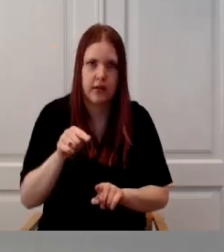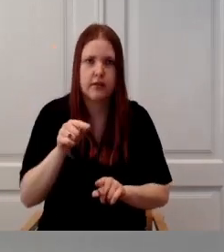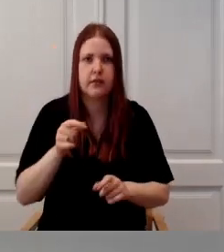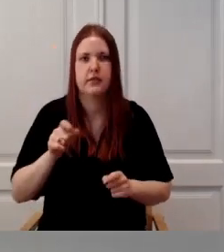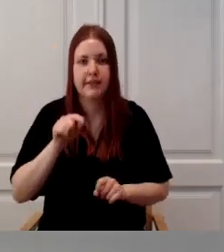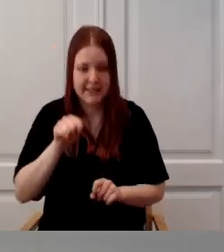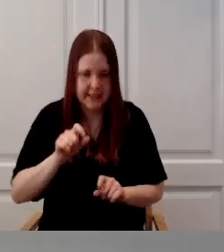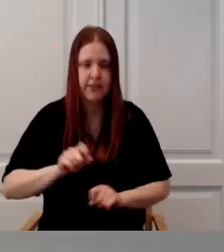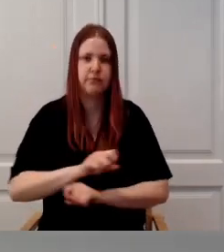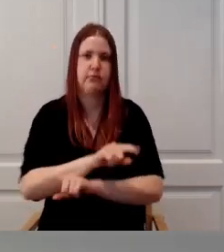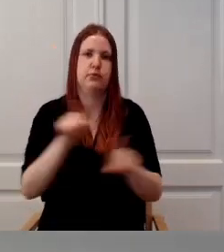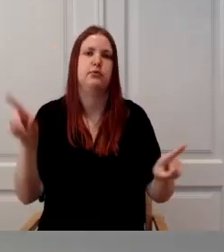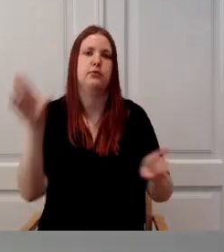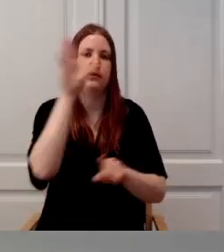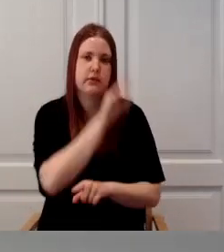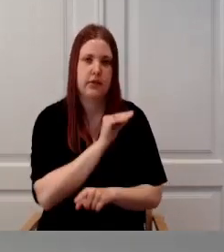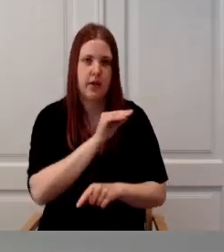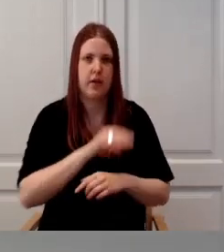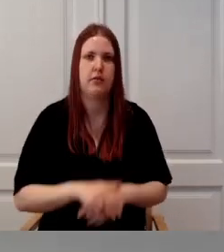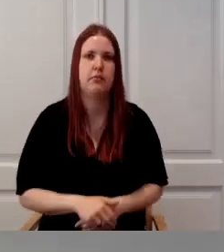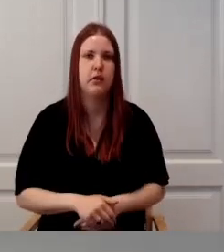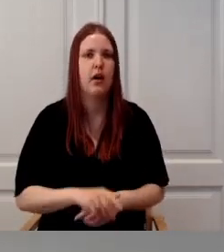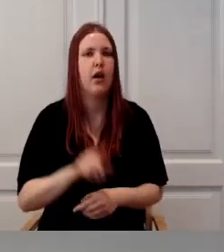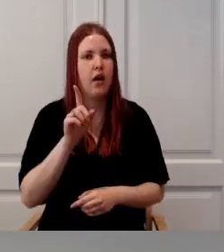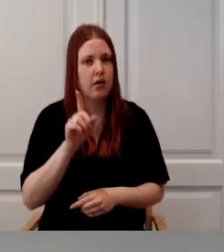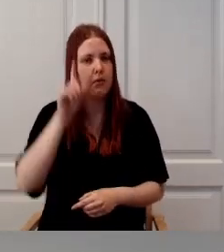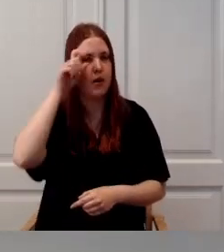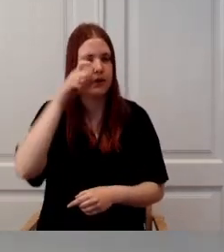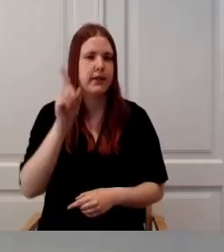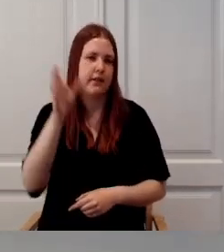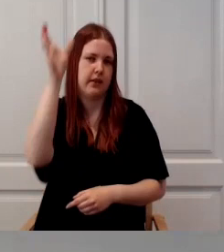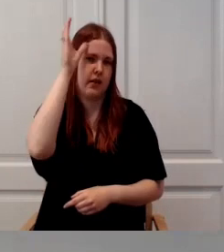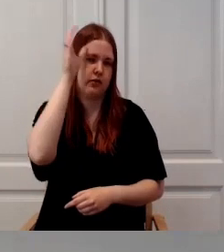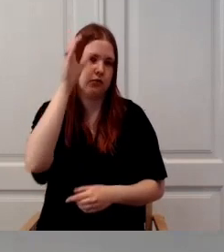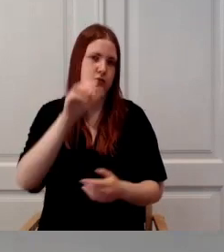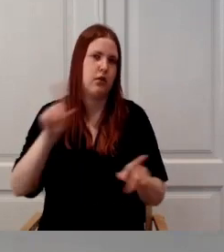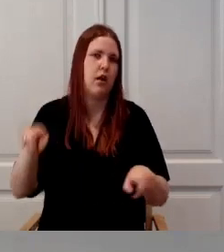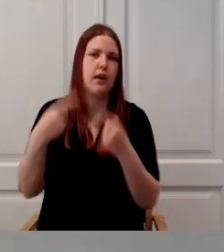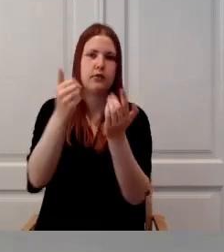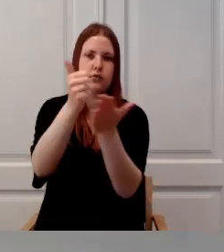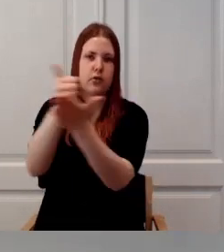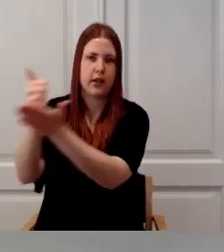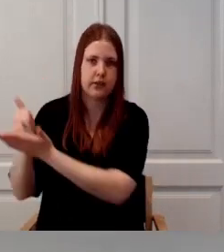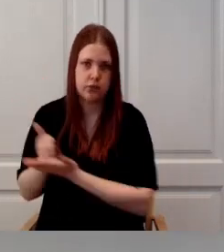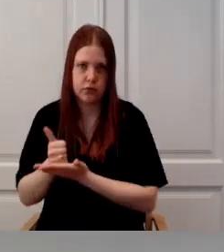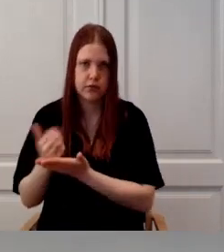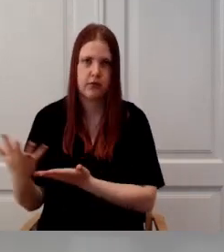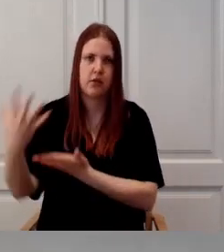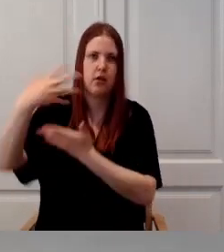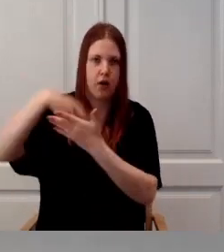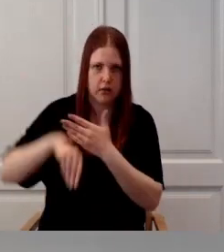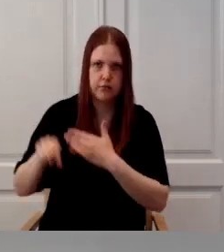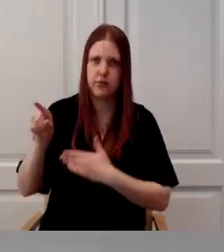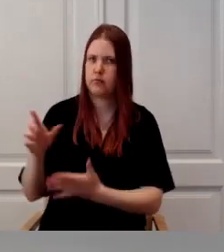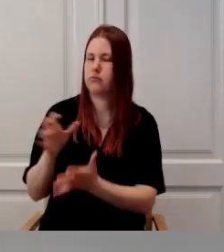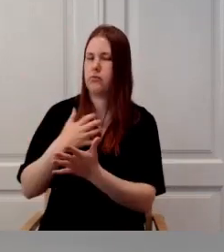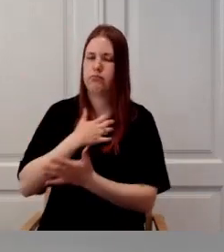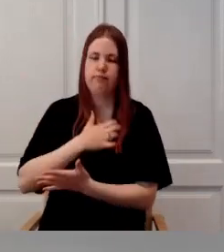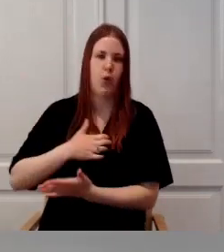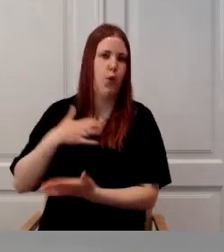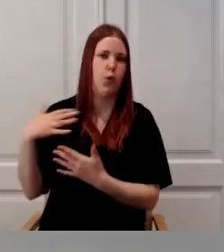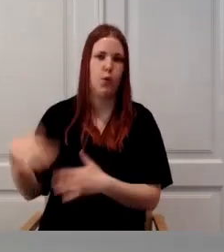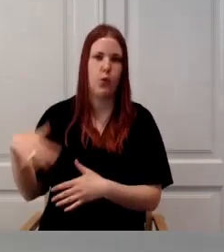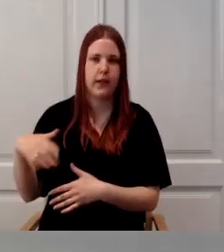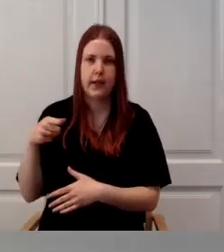protsess ise on seda väärt, et teadusarendused kasata saamest tänu sellele ka teadusarendust võib-olla